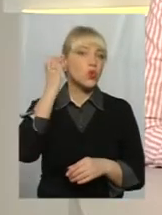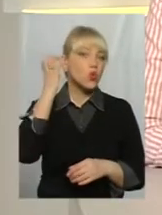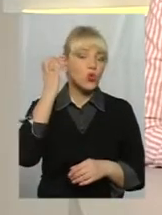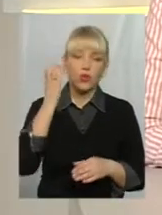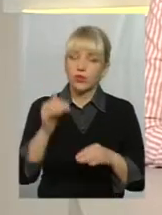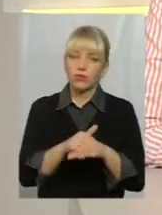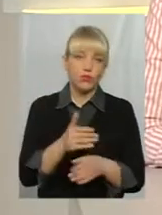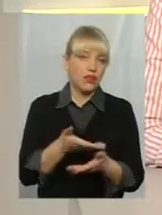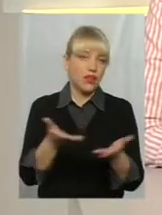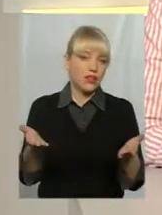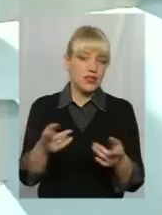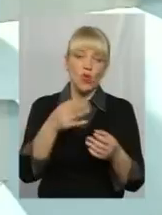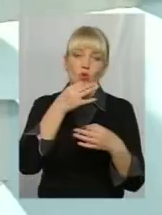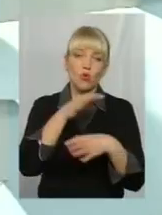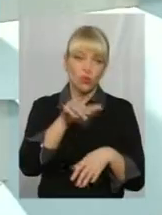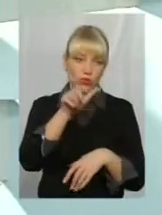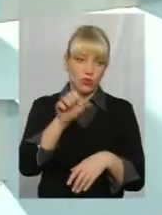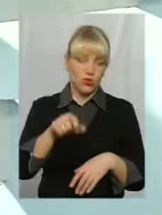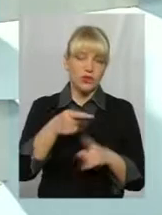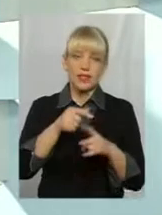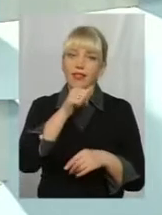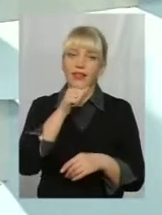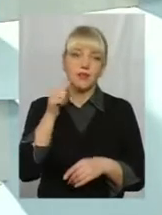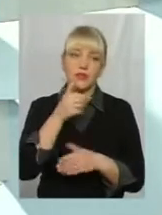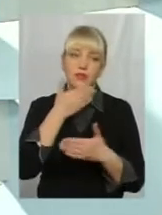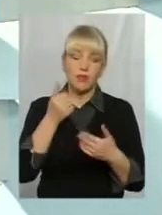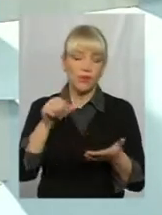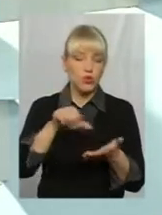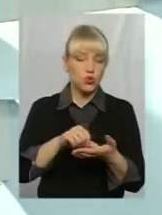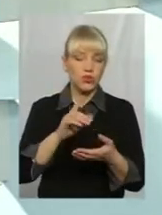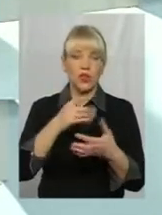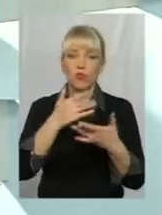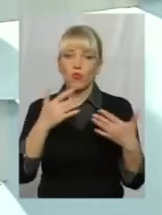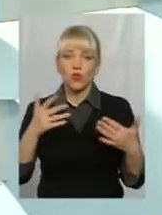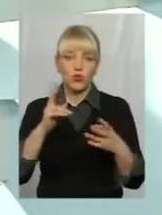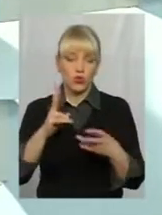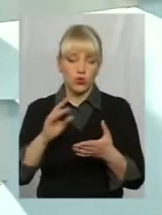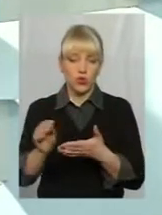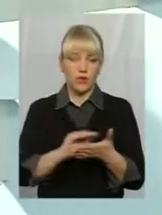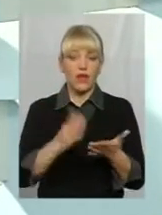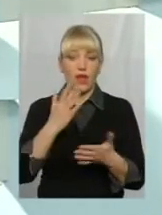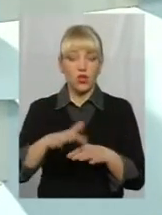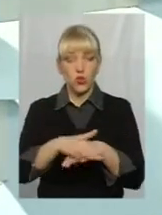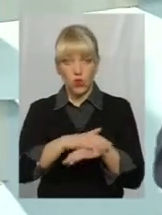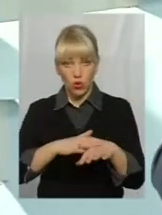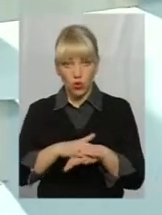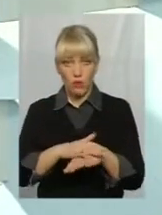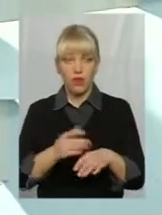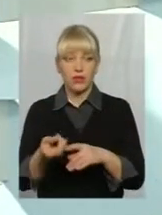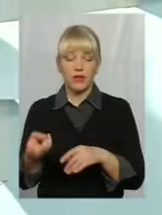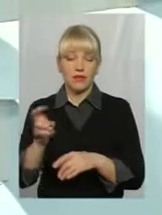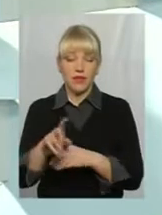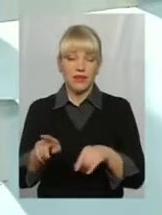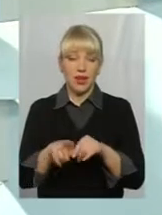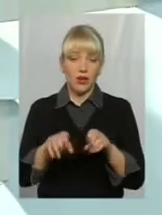ласка, це не закрите засідання на військова тигімниця. Присутні будь-які журналісти. І тоді, якщо громадськість прийде на таку сесію, де має розглядатися